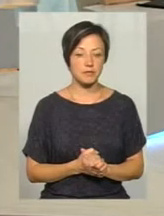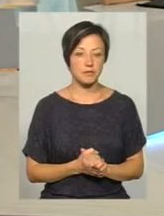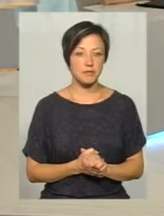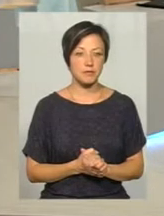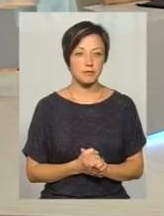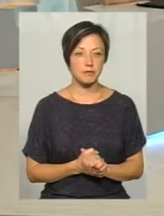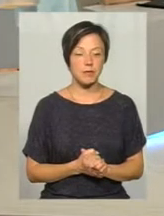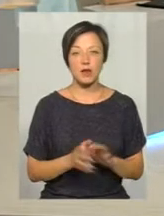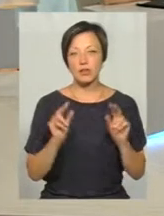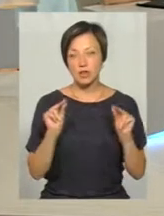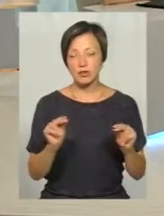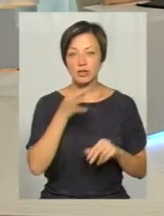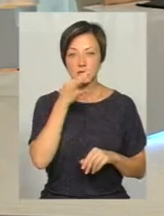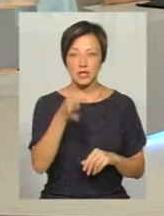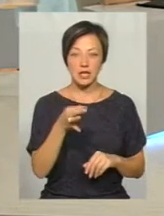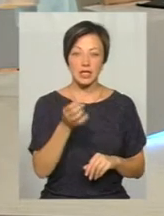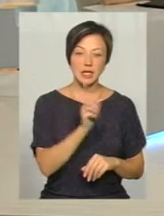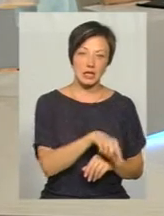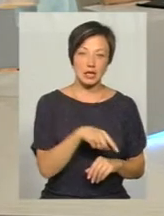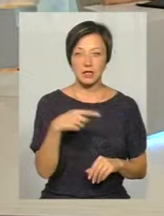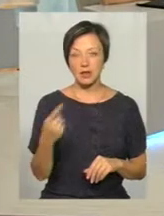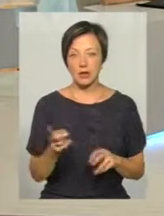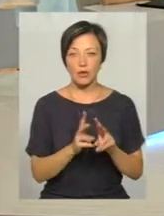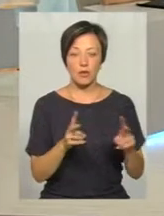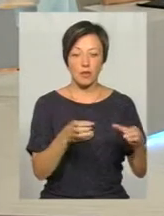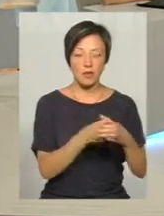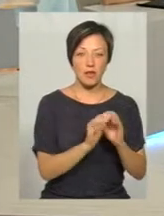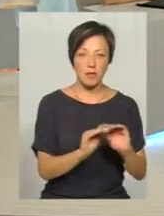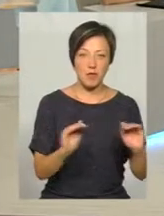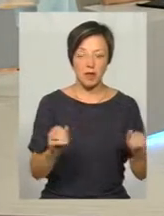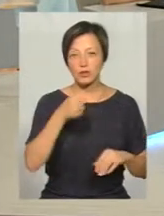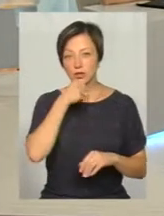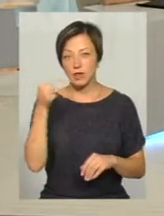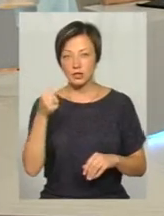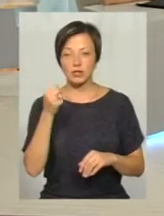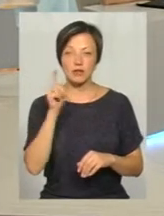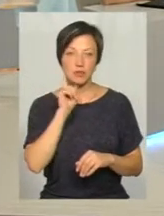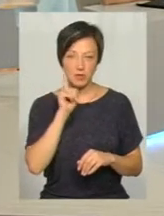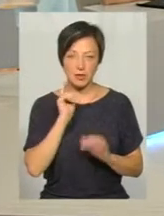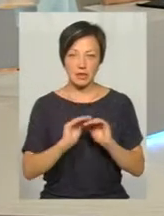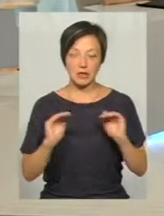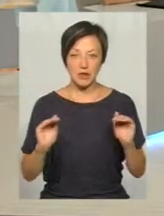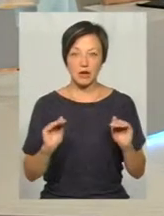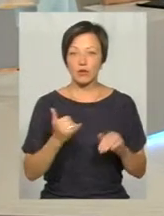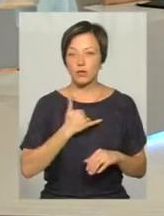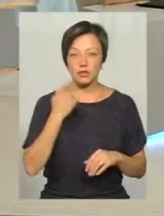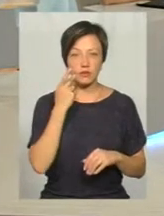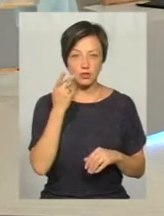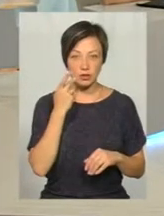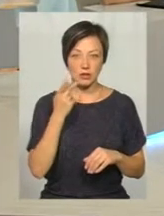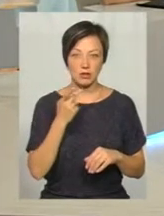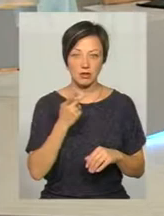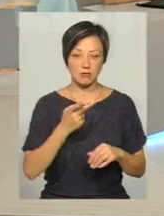сказати по правді, і тих, і когортов малих дітей, старших, і підлітків у нас завжди представлено